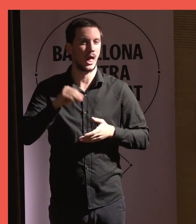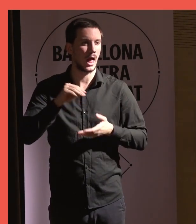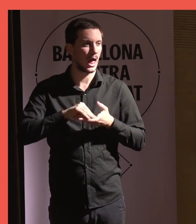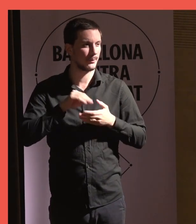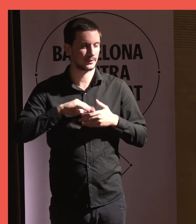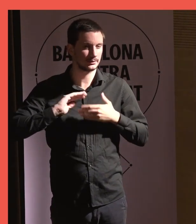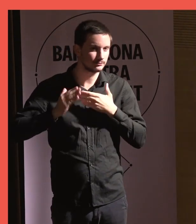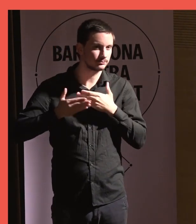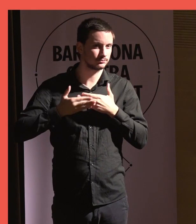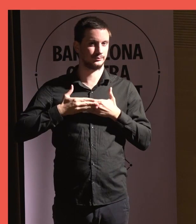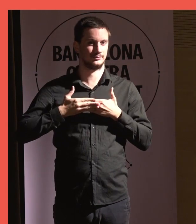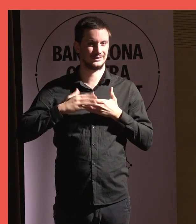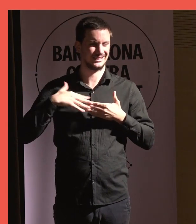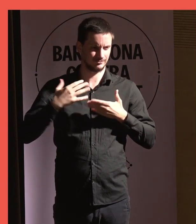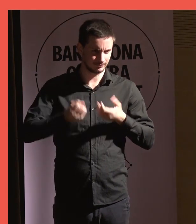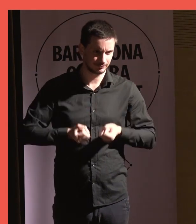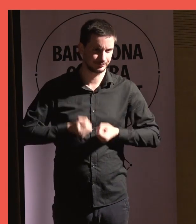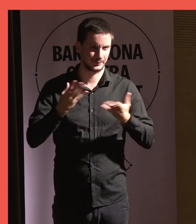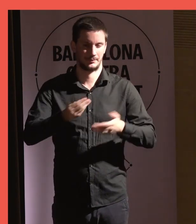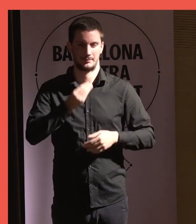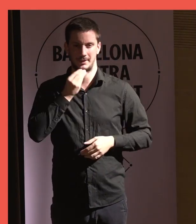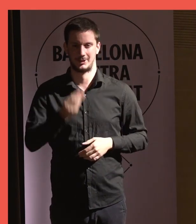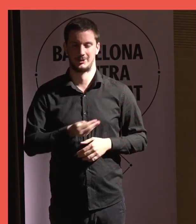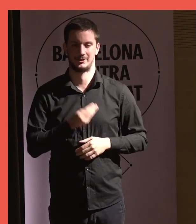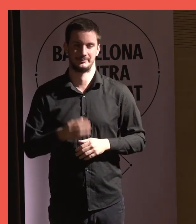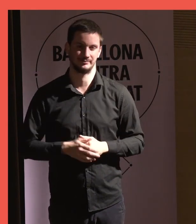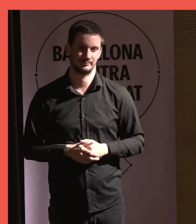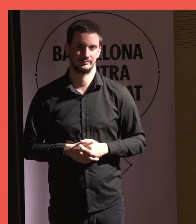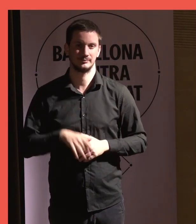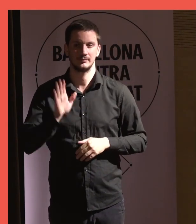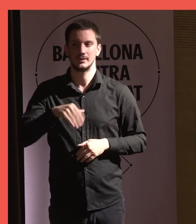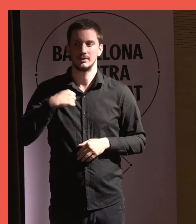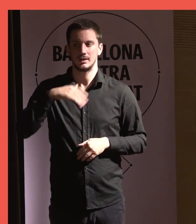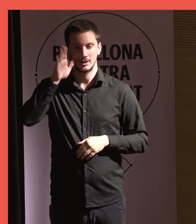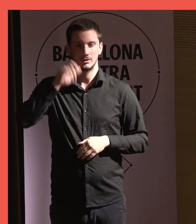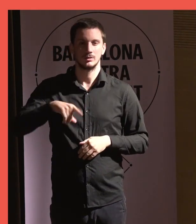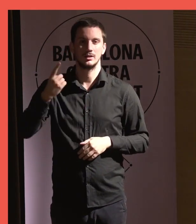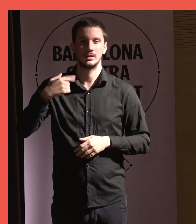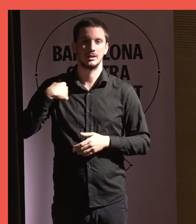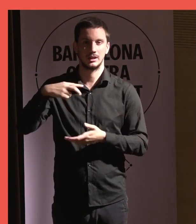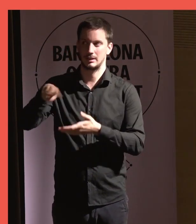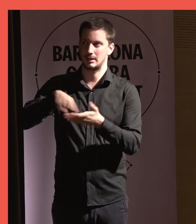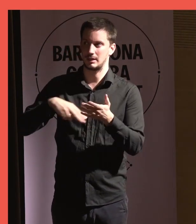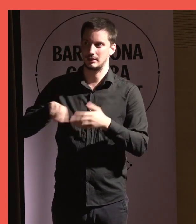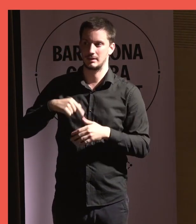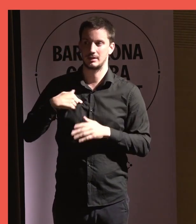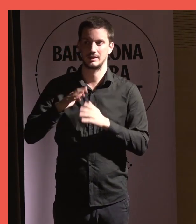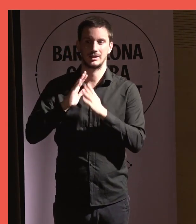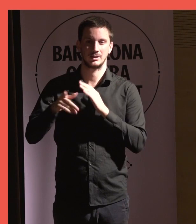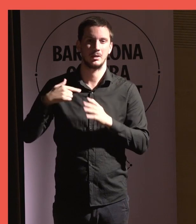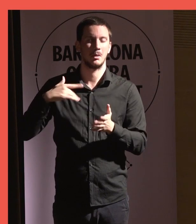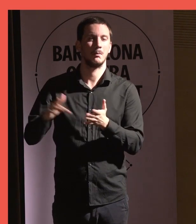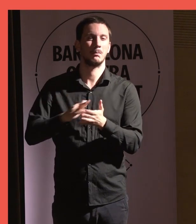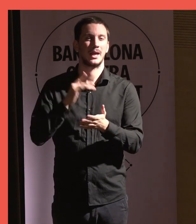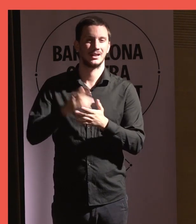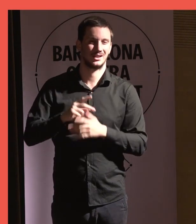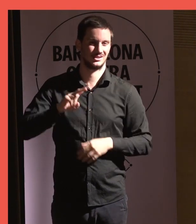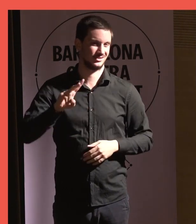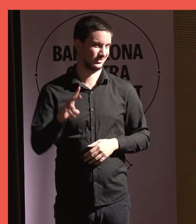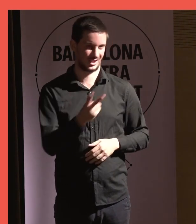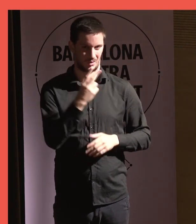a dins de nosaltres. I per acabar, escolta, a m'agradaria llegir, jo passo directament a la pàgina 2,